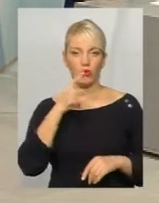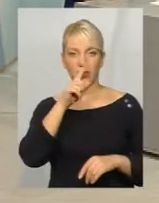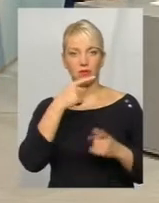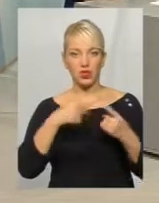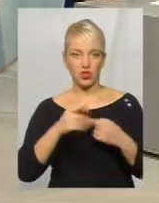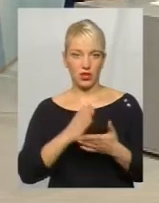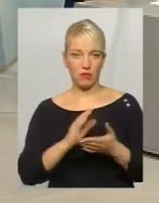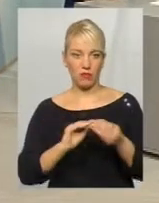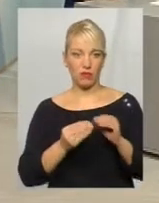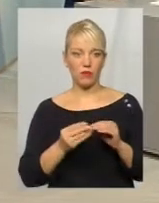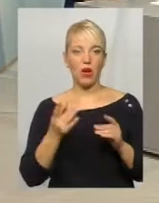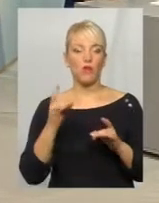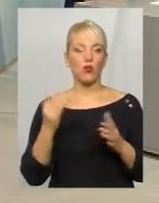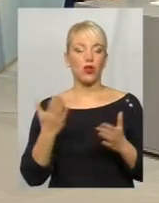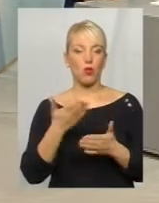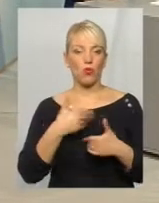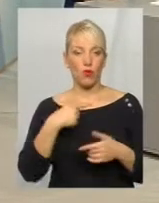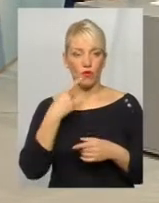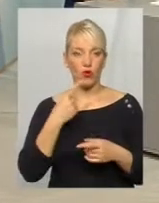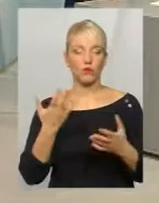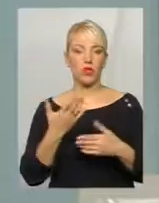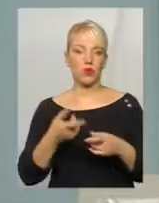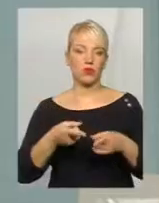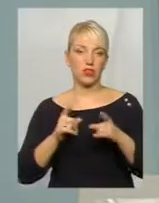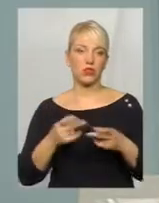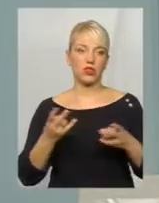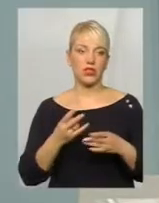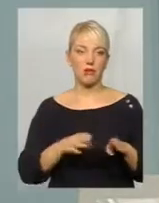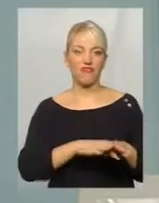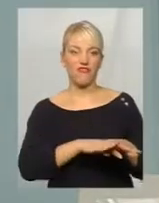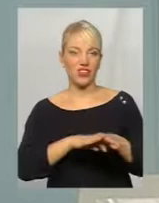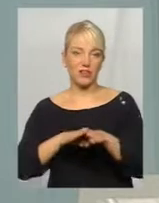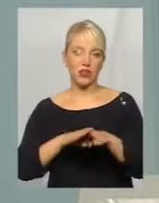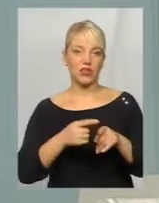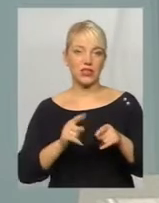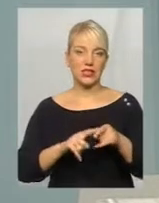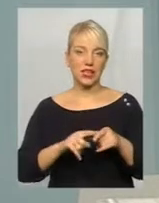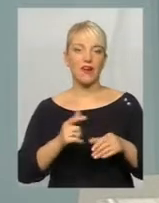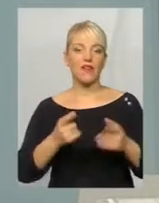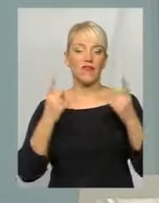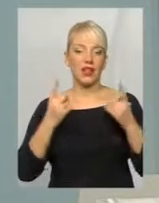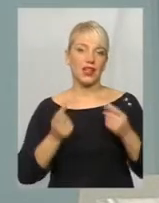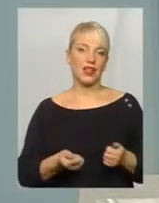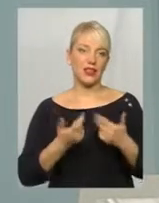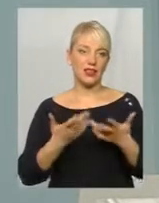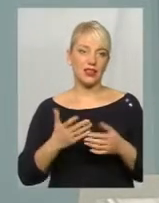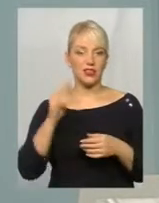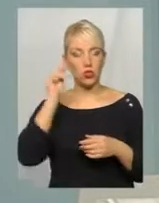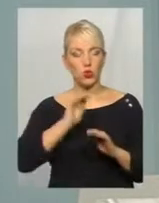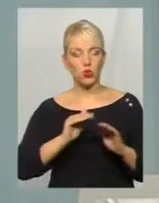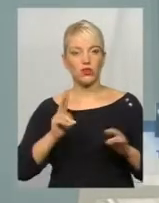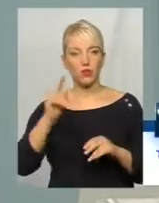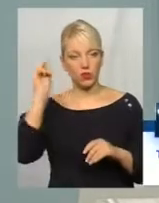проблема, про яку ми говоримо і яку, звичайно, потрібно вирівнювати. Це надзвичайно велика кількість учнів, які